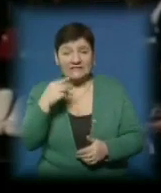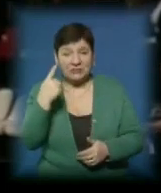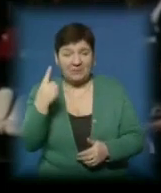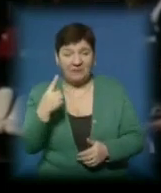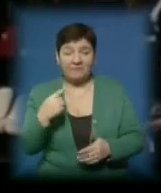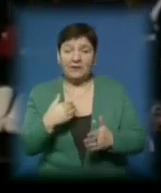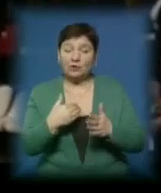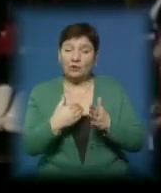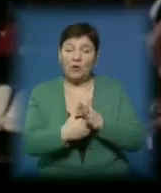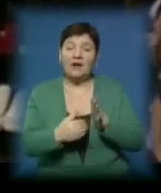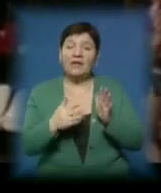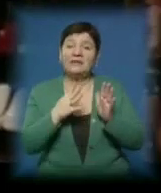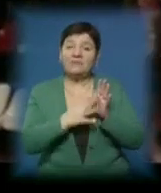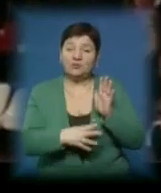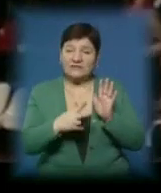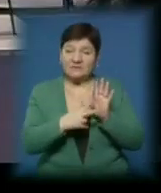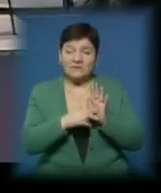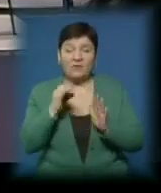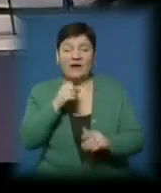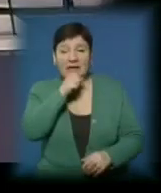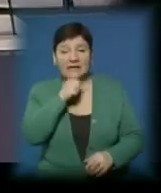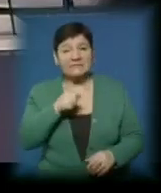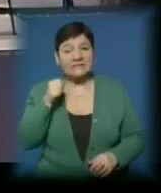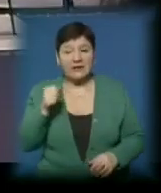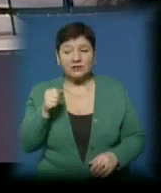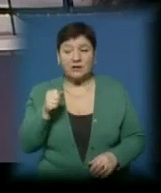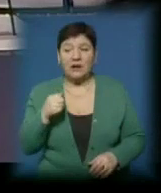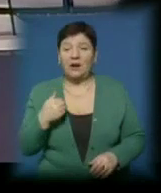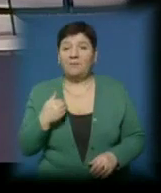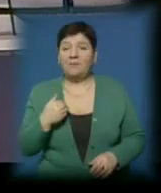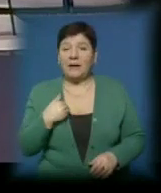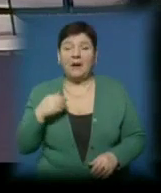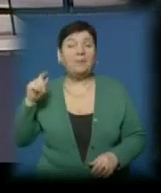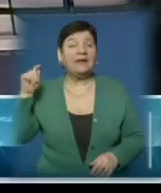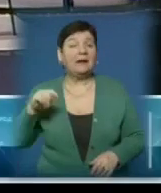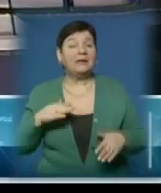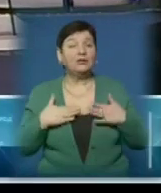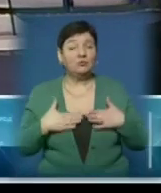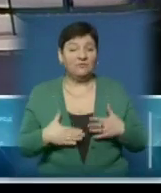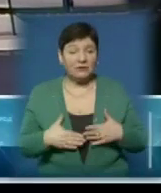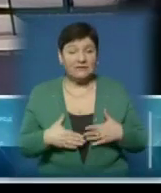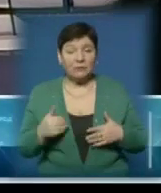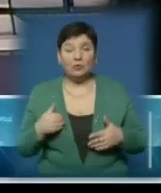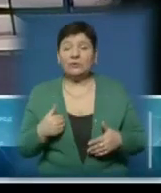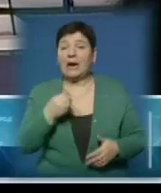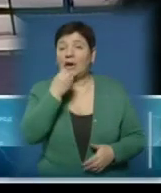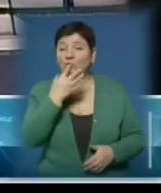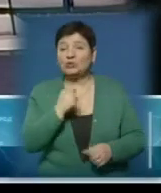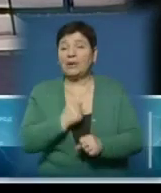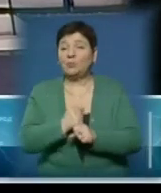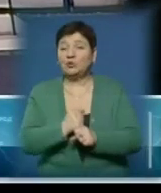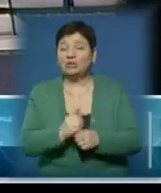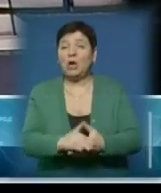року, а мастера від 98 року і старше. Ми з великим удоволенням приїхали. Тут хороша робоча колекція,